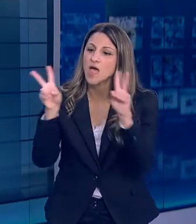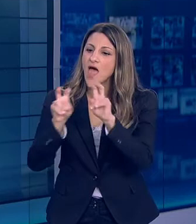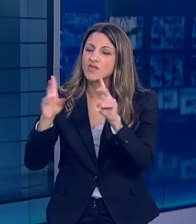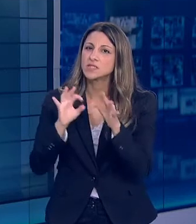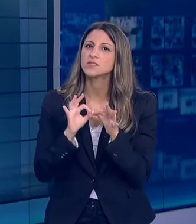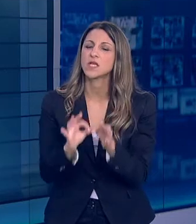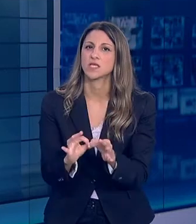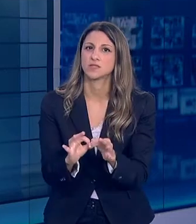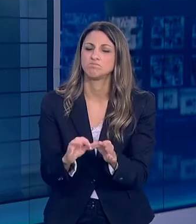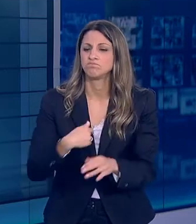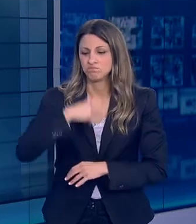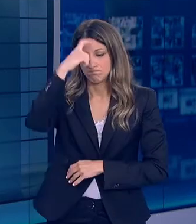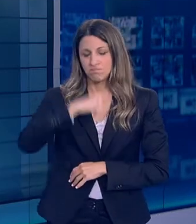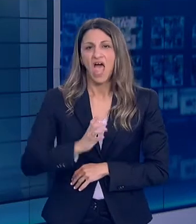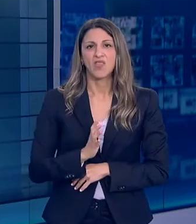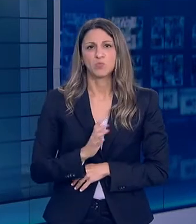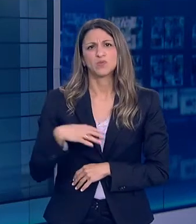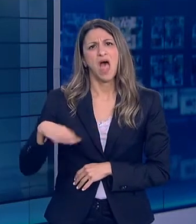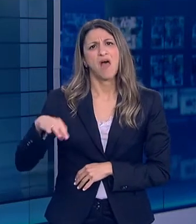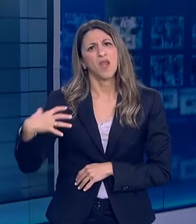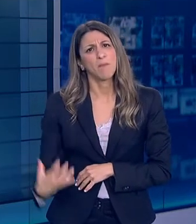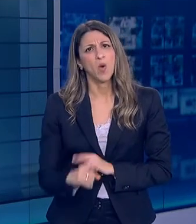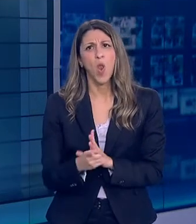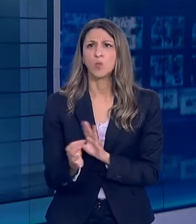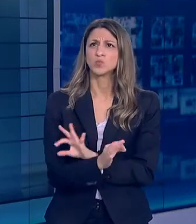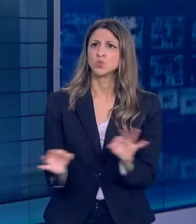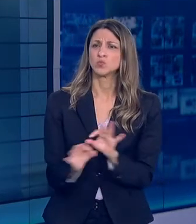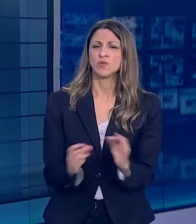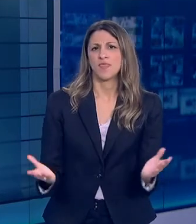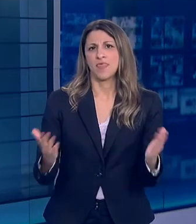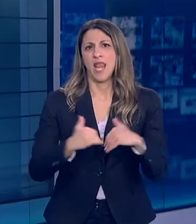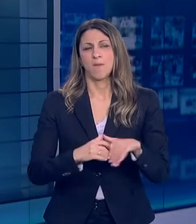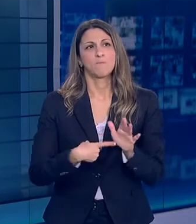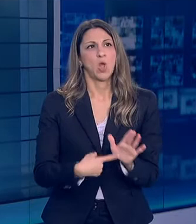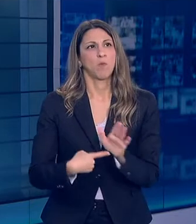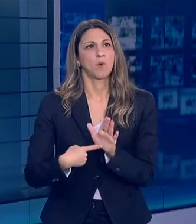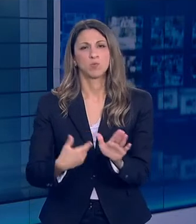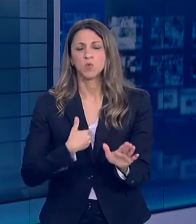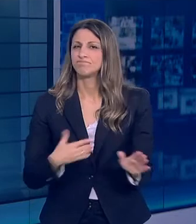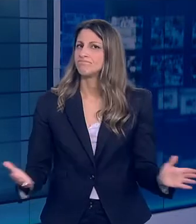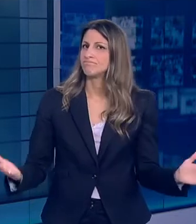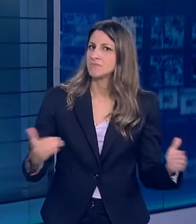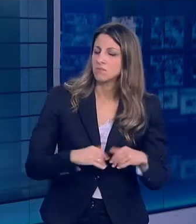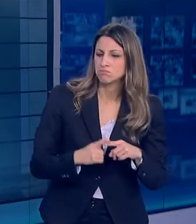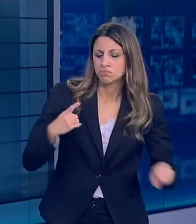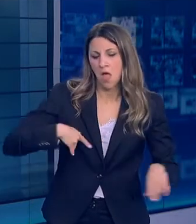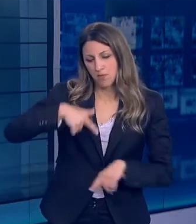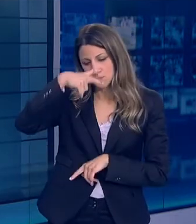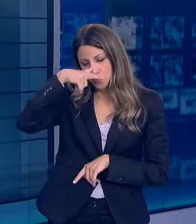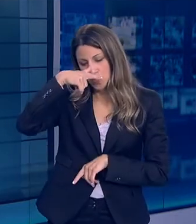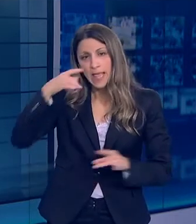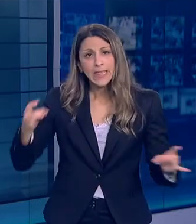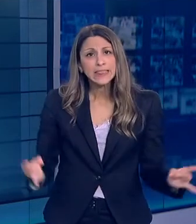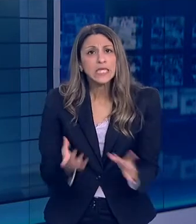ένας άνθρωπος με αδυναμίες ένας άνθρωπος που φυσικά και δεν πρέπει να προβάλλεται σαν πρότυπο Αναπάντηχα και απροσδόχητα βρέθηκα